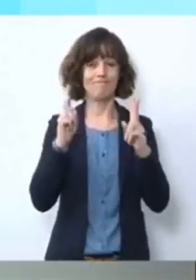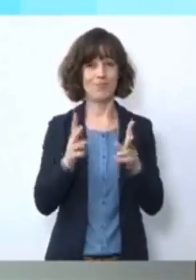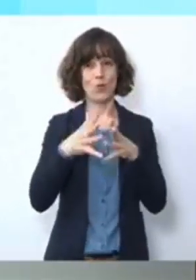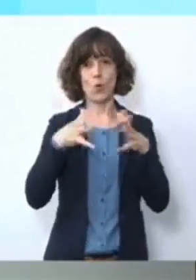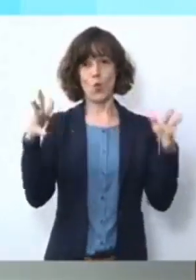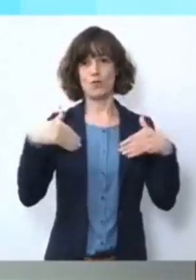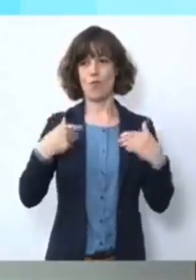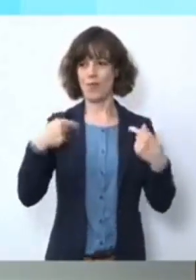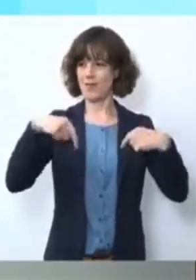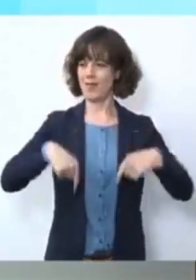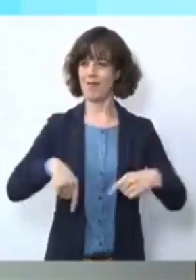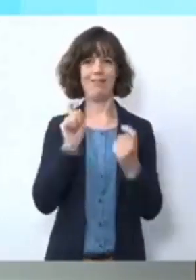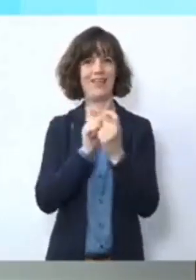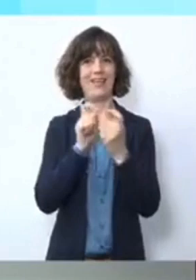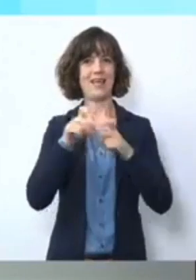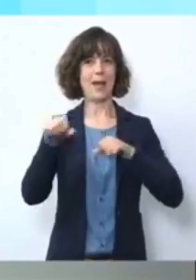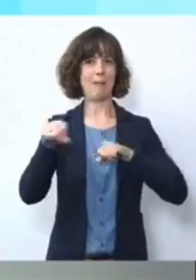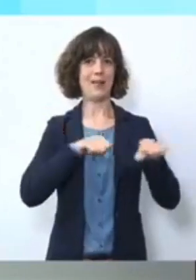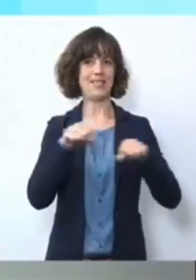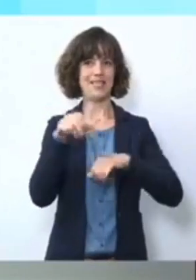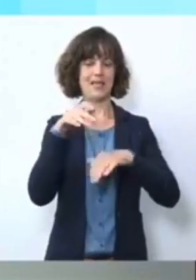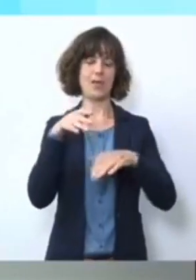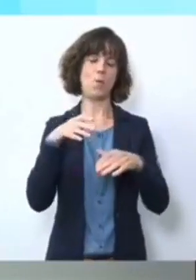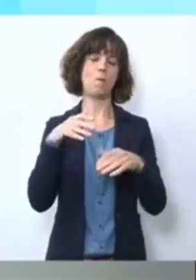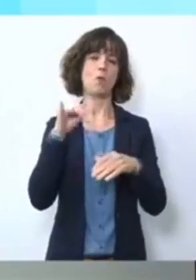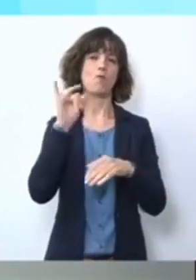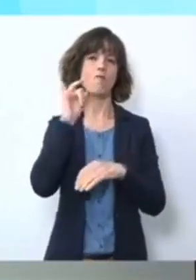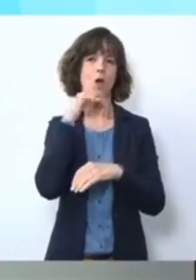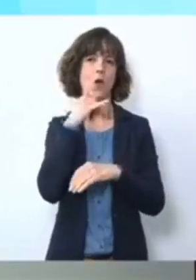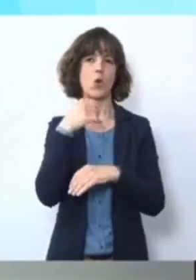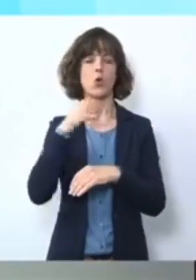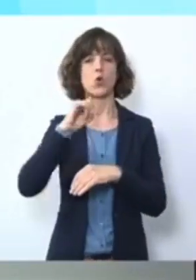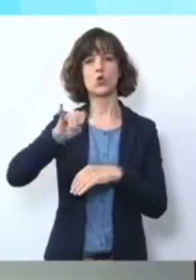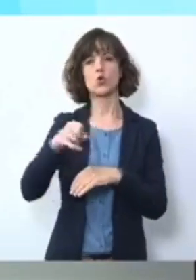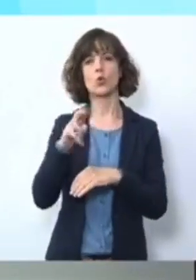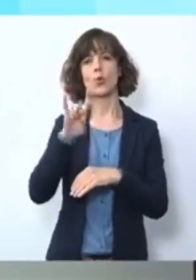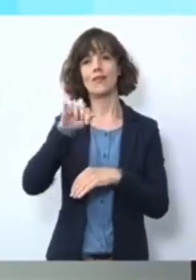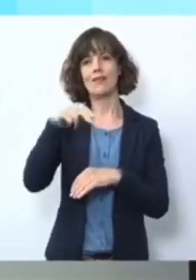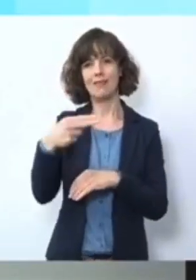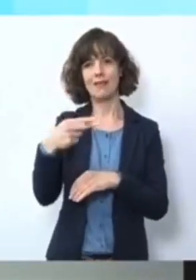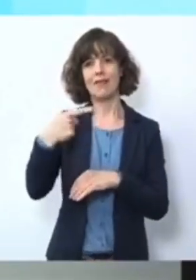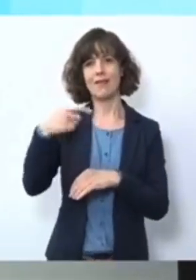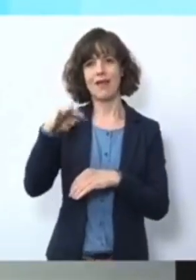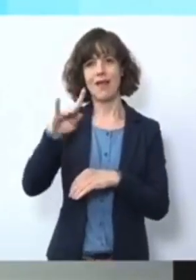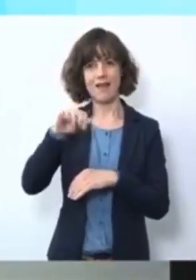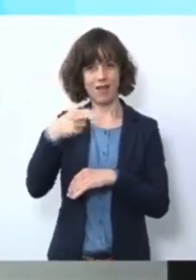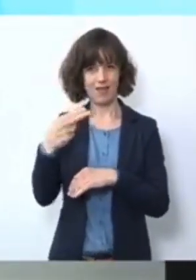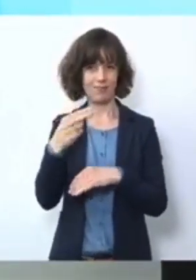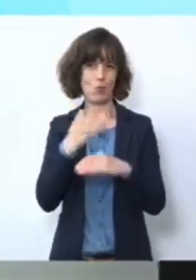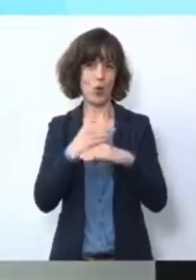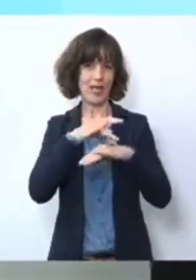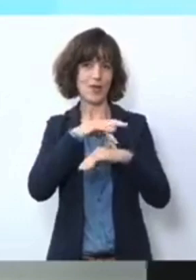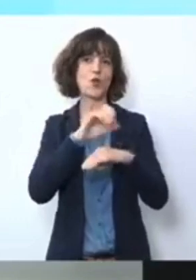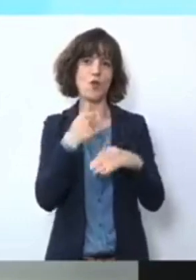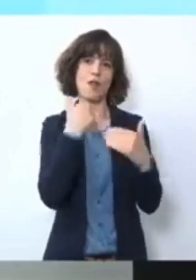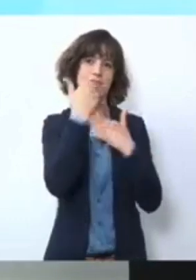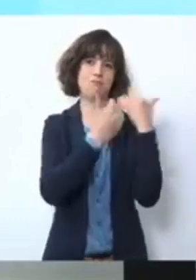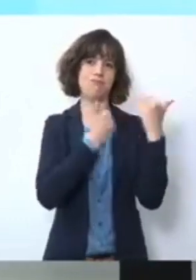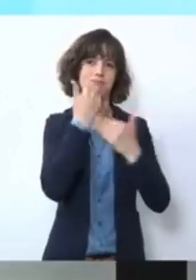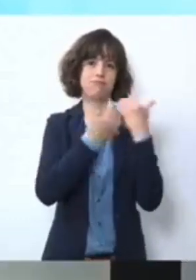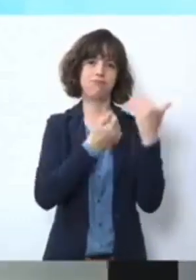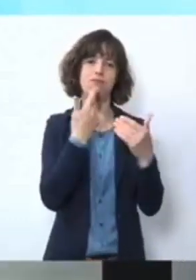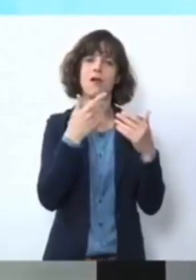Digitalministerium sind und die Kollegin Judith Gerlach jetzt noch mal näher beschreiben wird, was die Gesundheitsämter an Lösungen nutzen können,